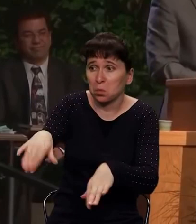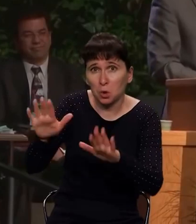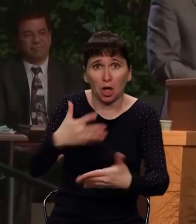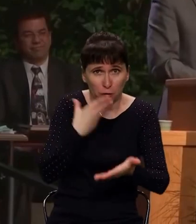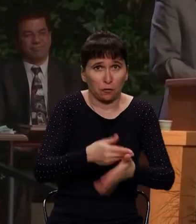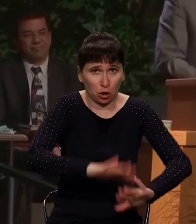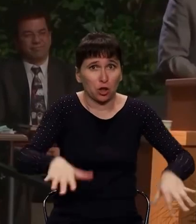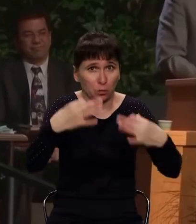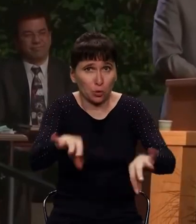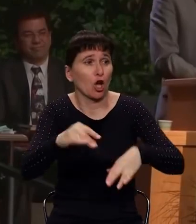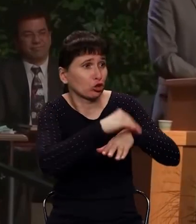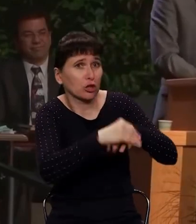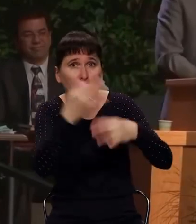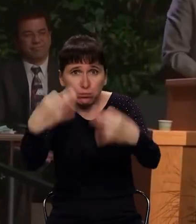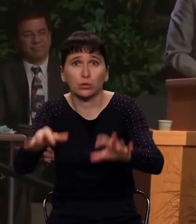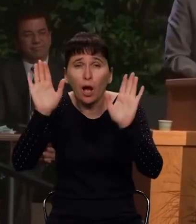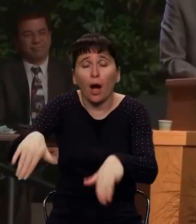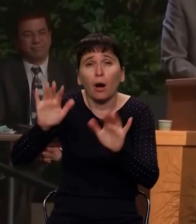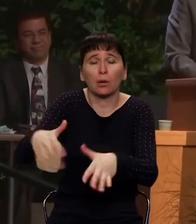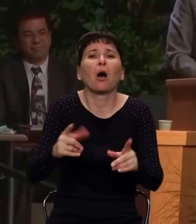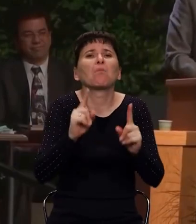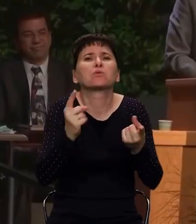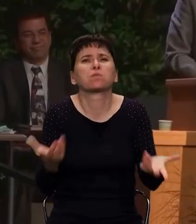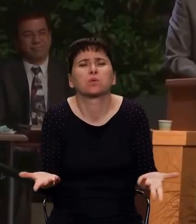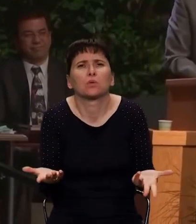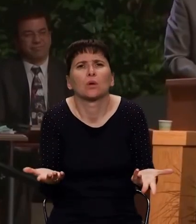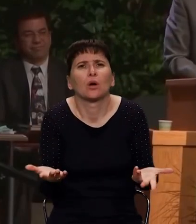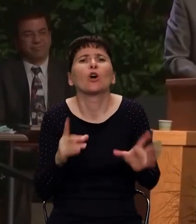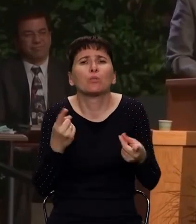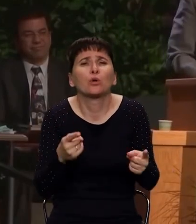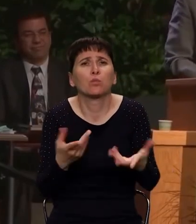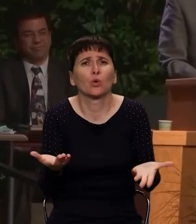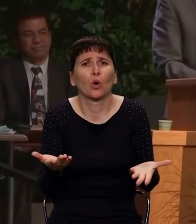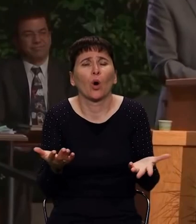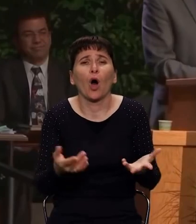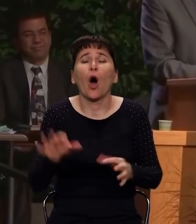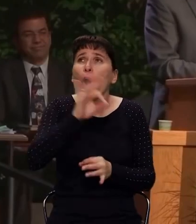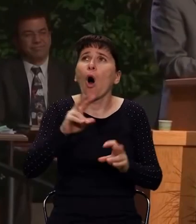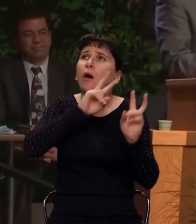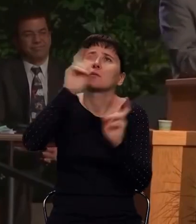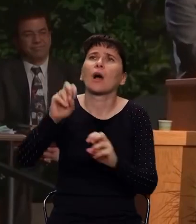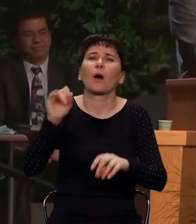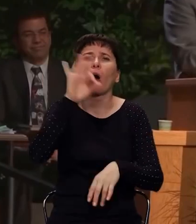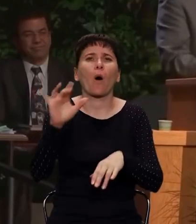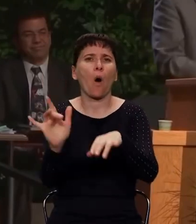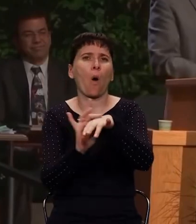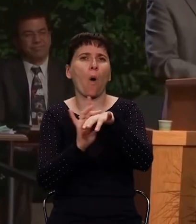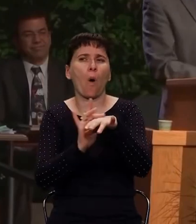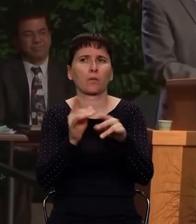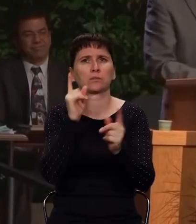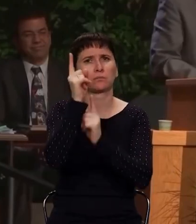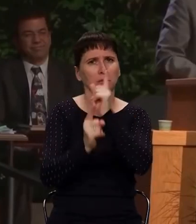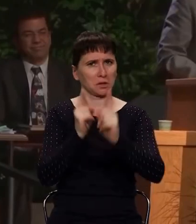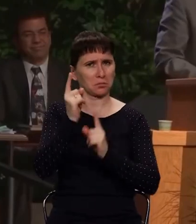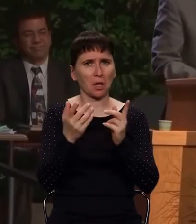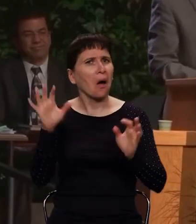почему сегодня изменилось представление о наготе? Почему? У кого оно изменилось? У Бога и в его слове, или нет?